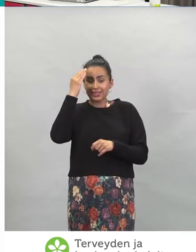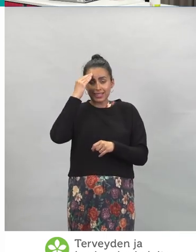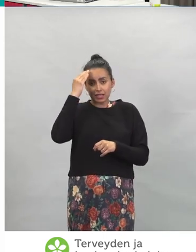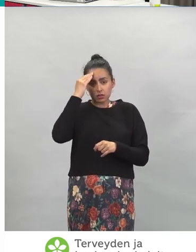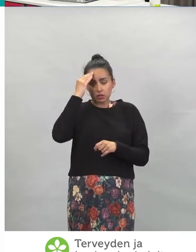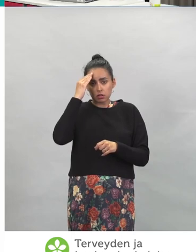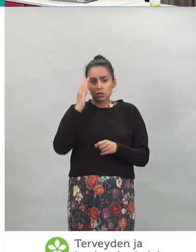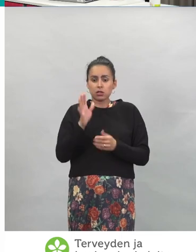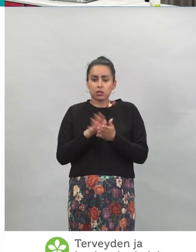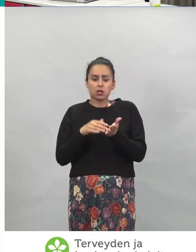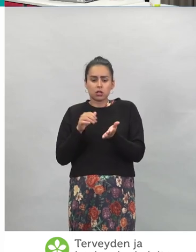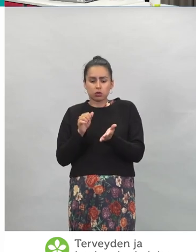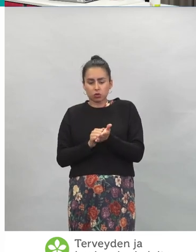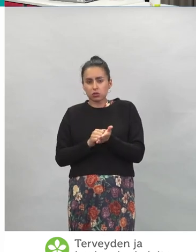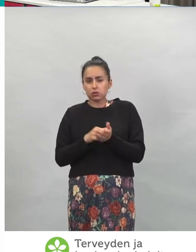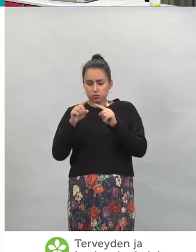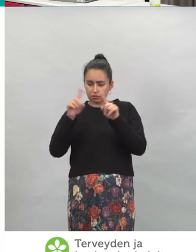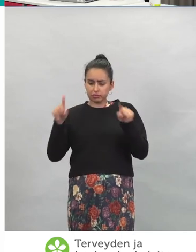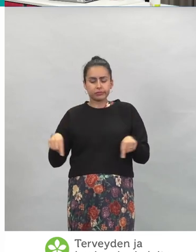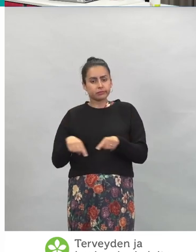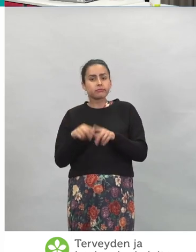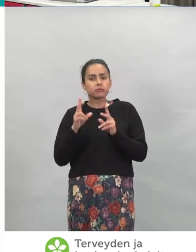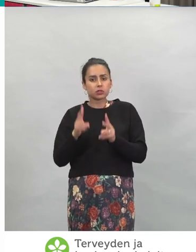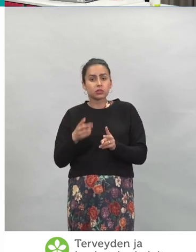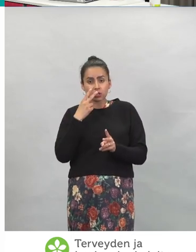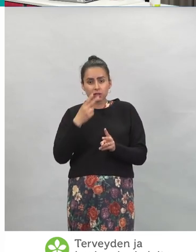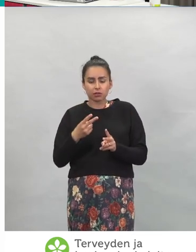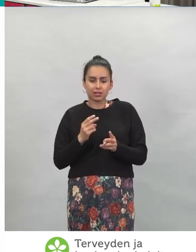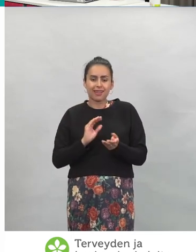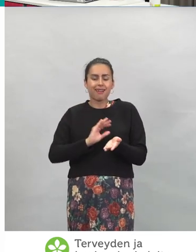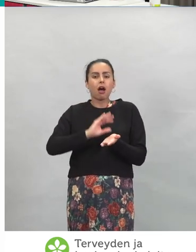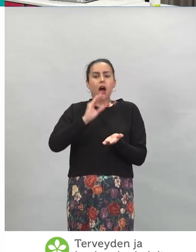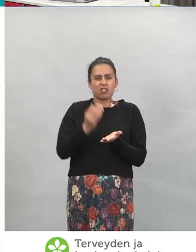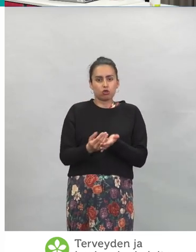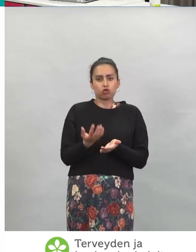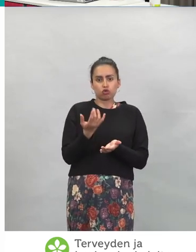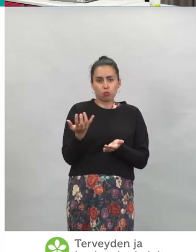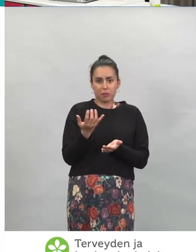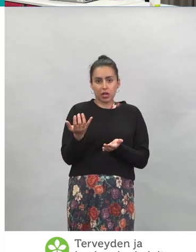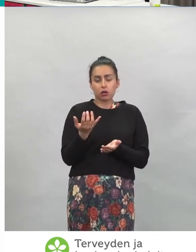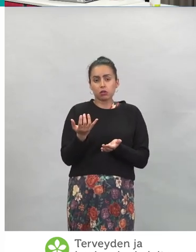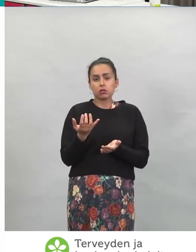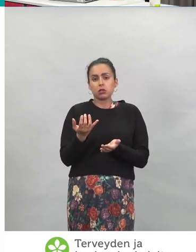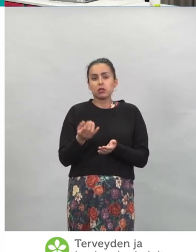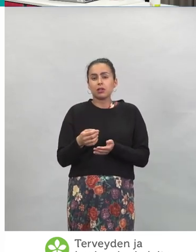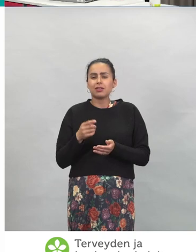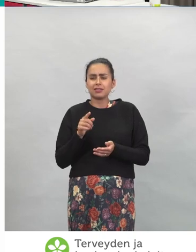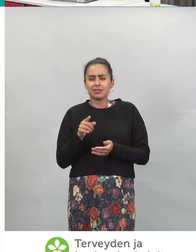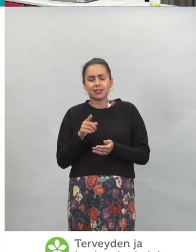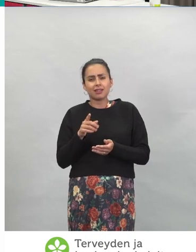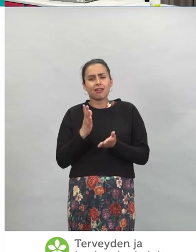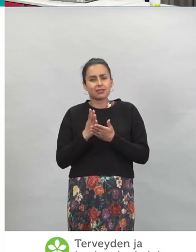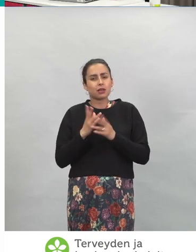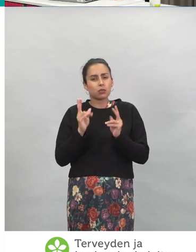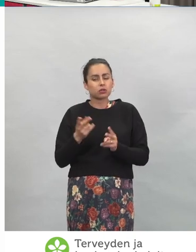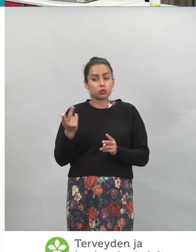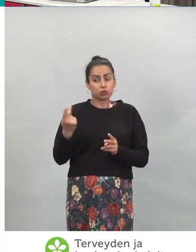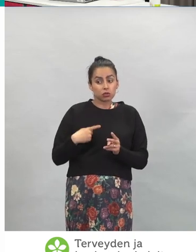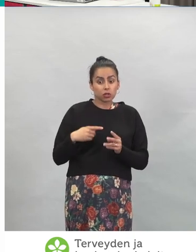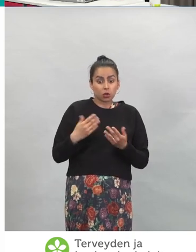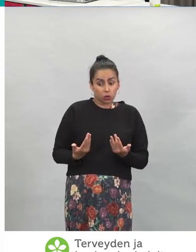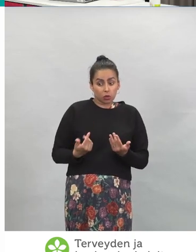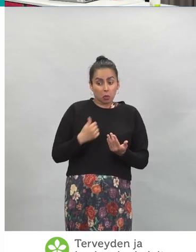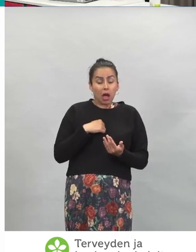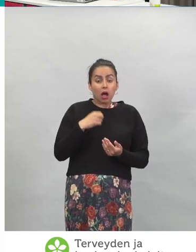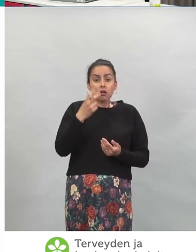siinä todistuksella näkyy myös saatu annosnumero. Eli tätä on myös jonkun verran kysytty, että nyt kun minä olen